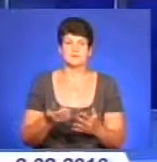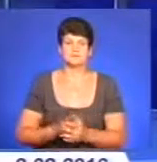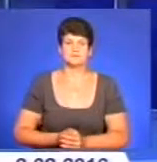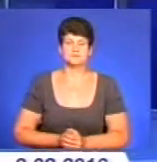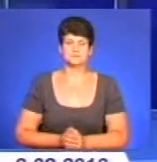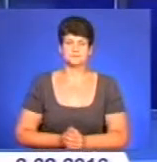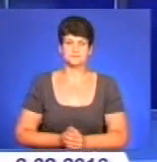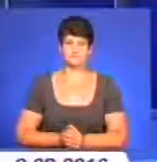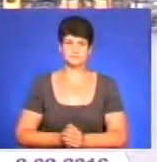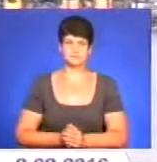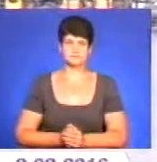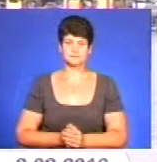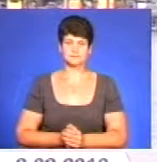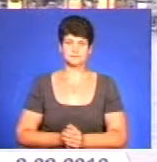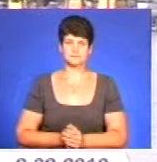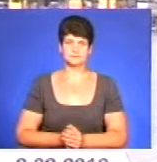знімальна група.